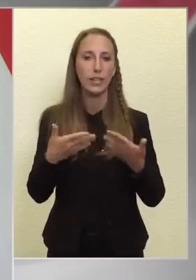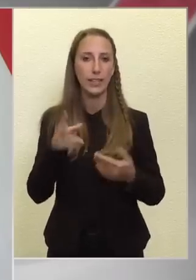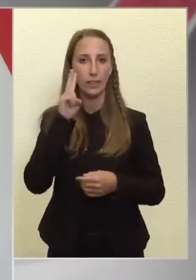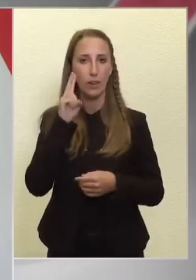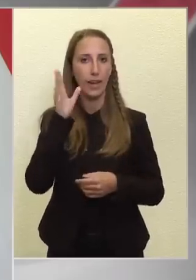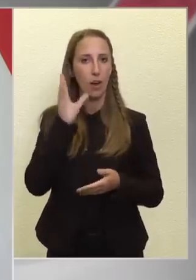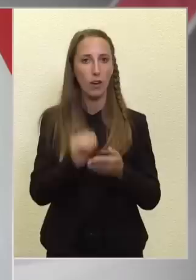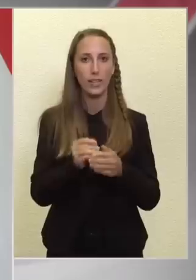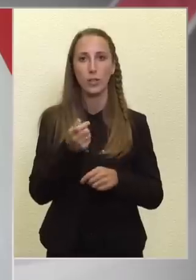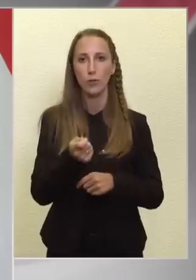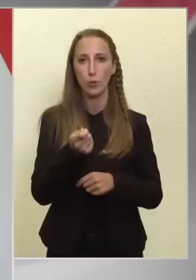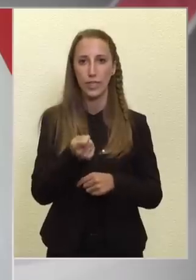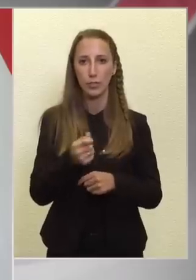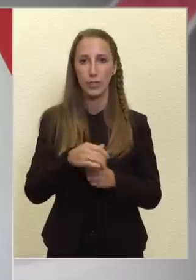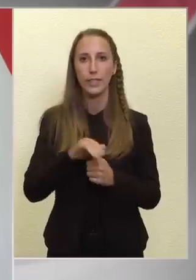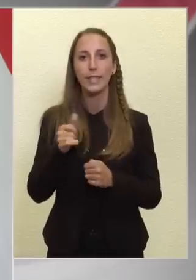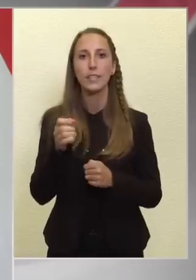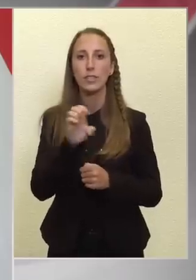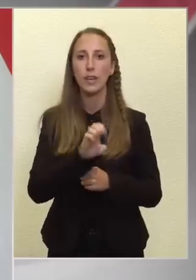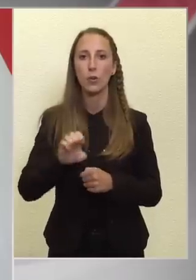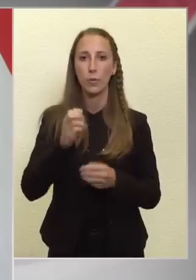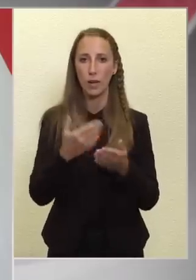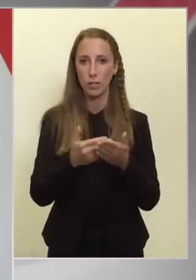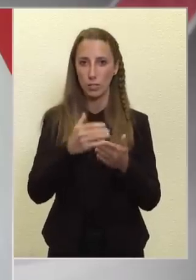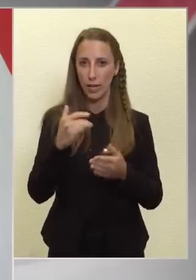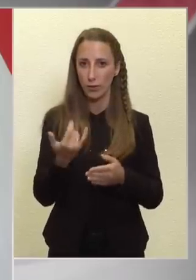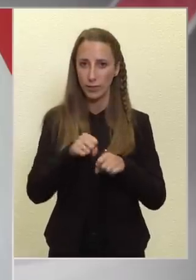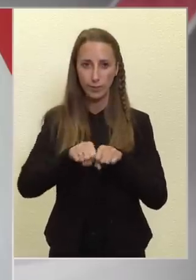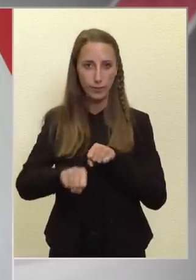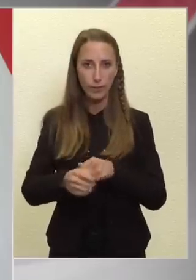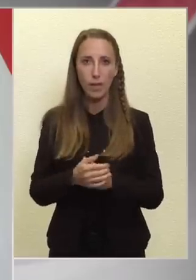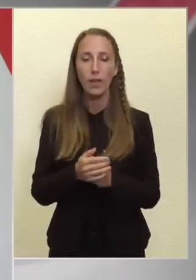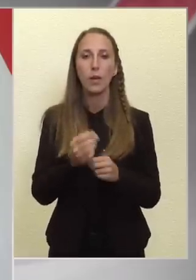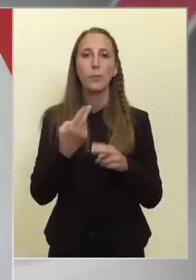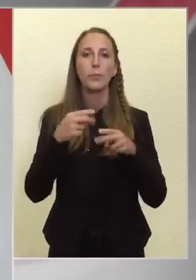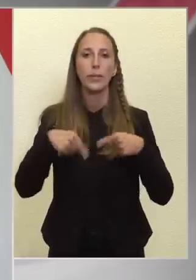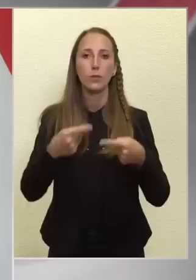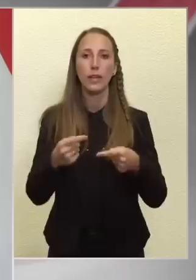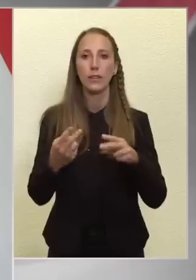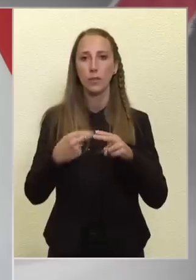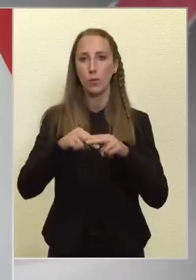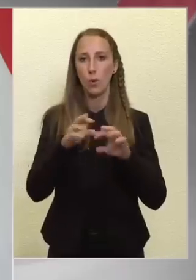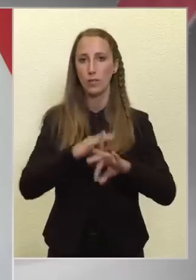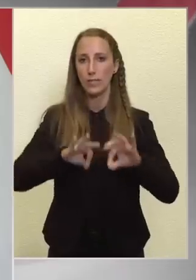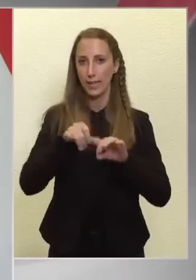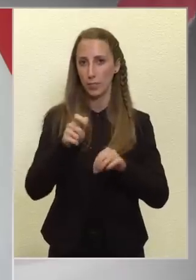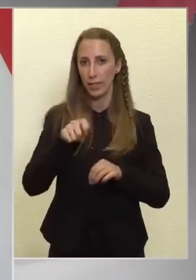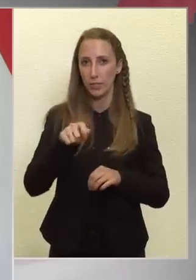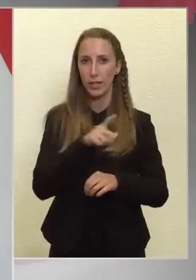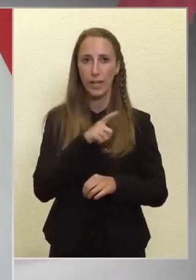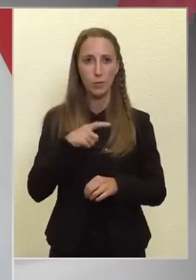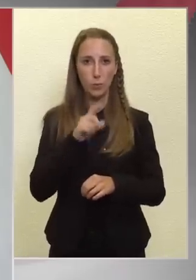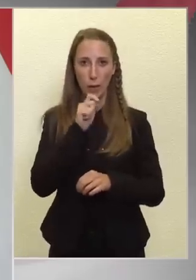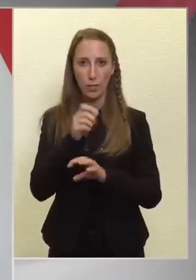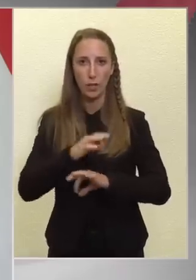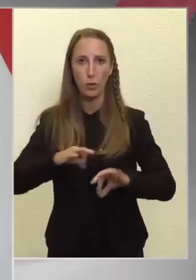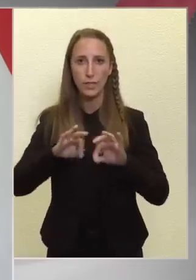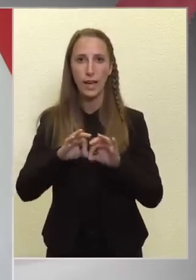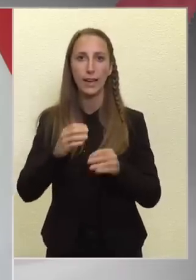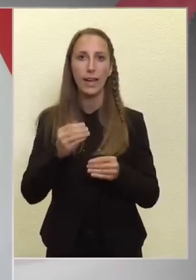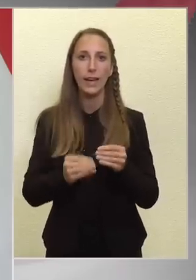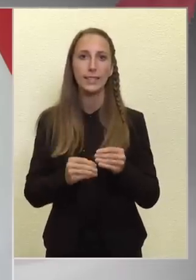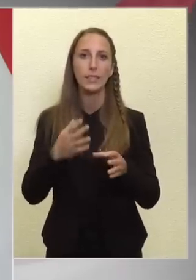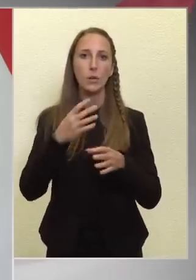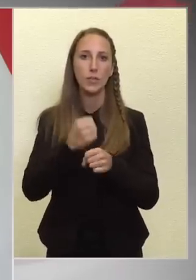akár a lakások fűtését, és az európai gazdaságot is. Miután ezt több ország is képviselte, nem csupán Magyarország, ezért a